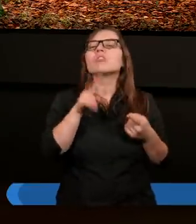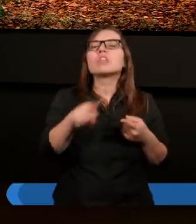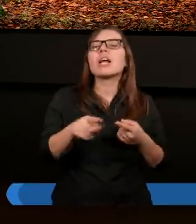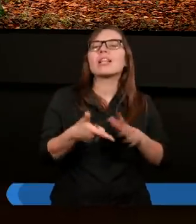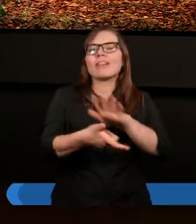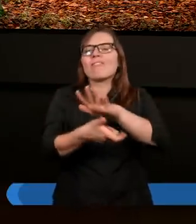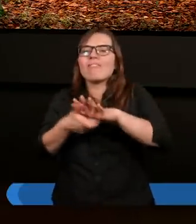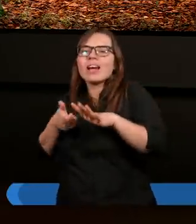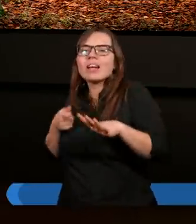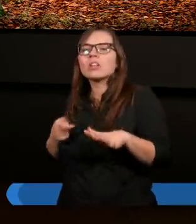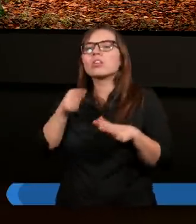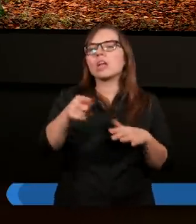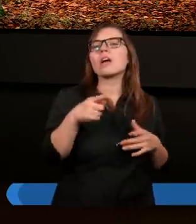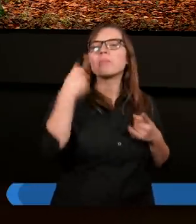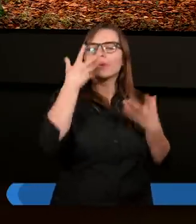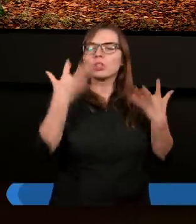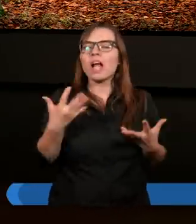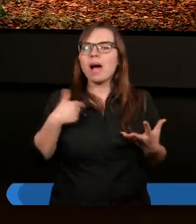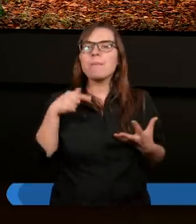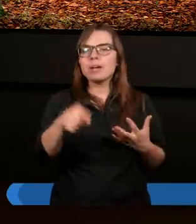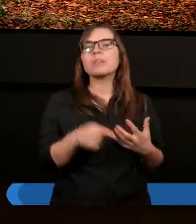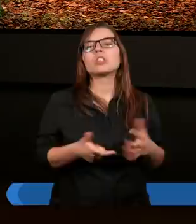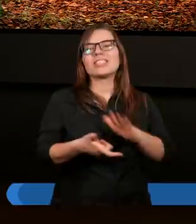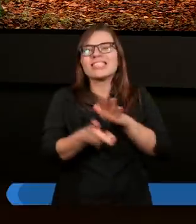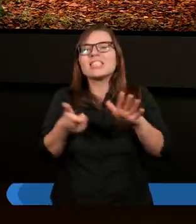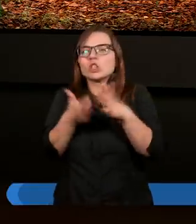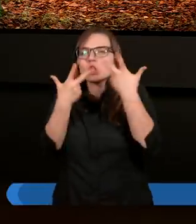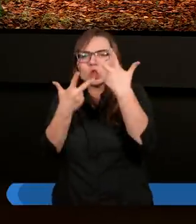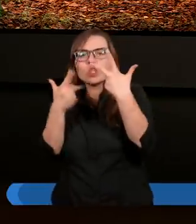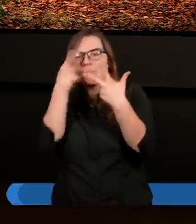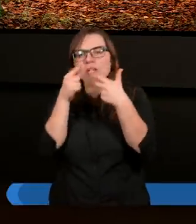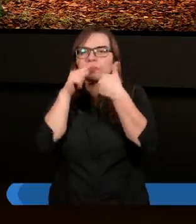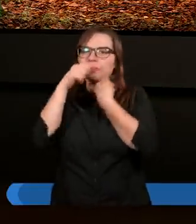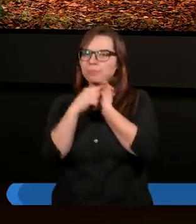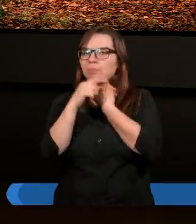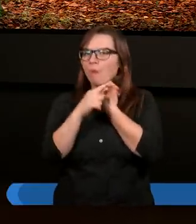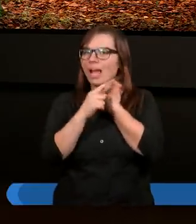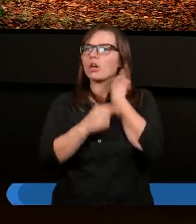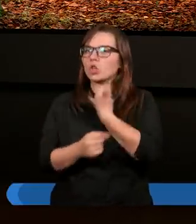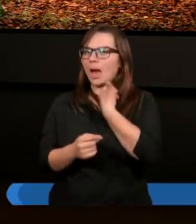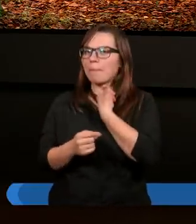tego wersetu dzisiaj chciałbym wyciągnąć. Po pierwsze